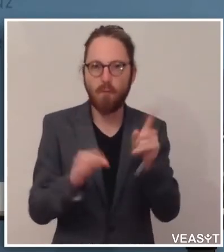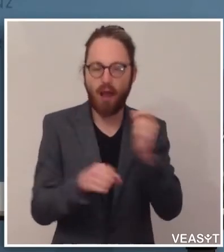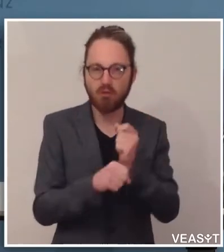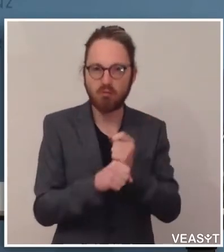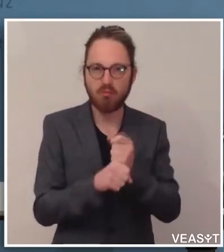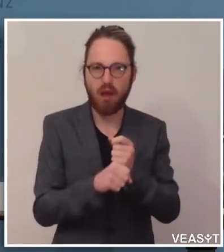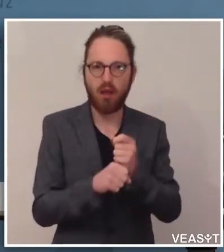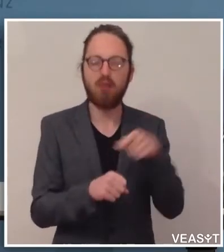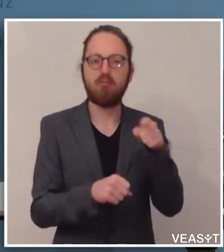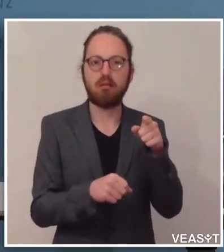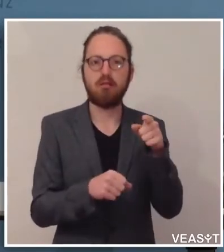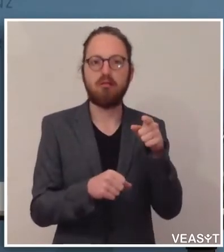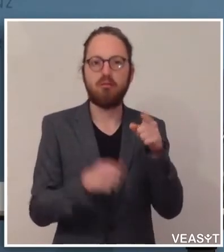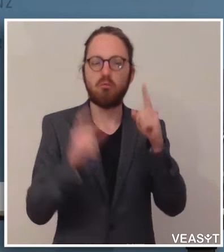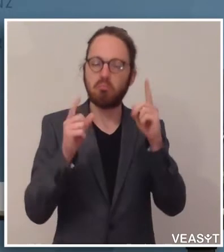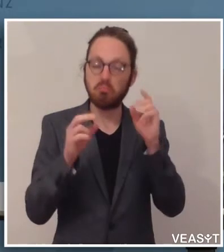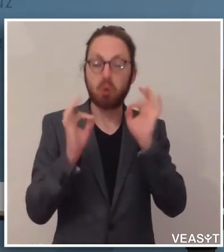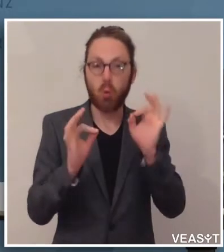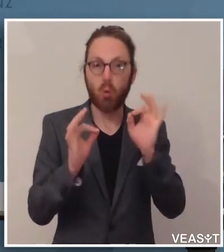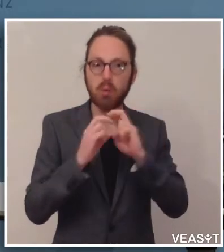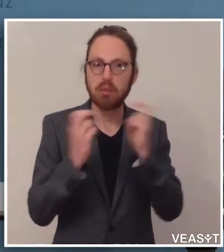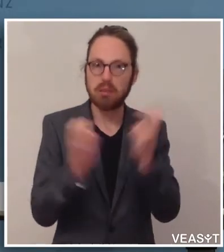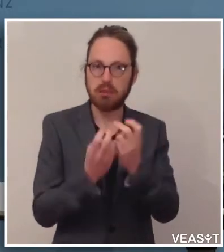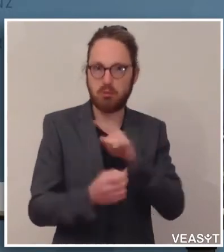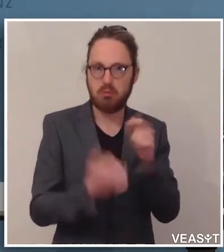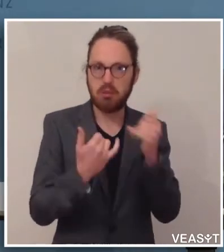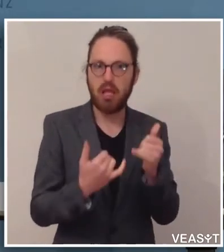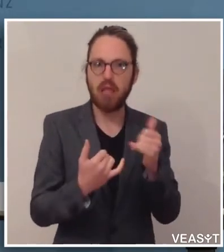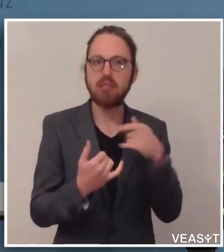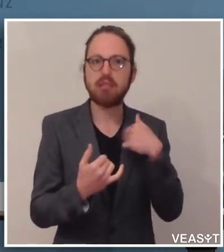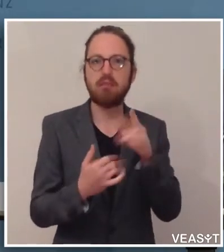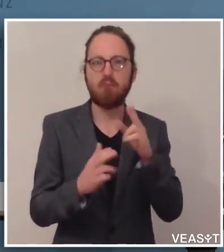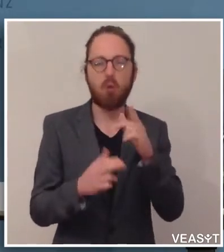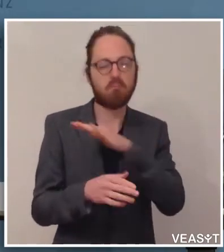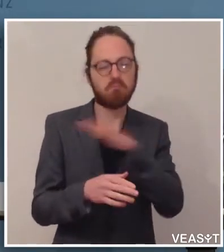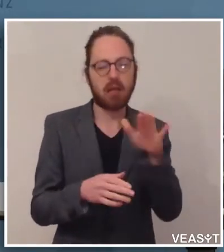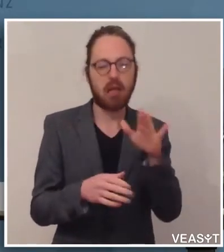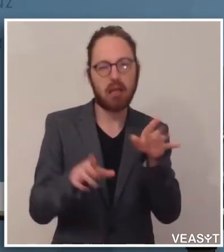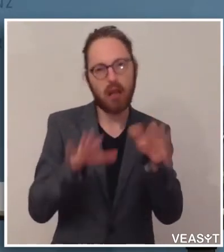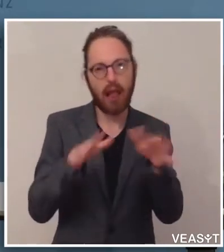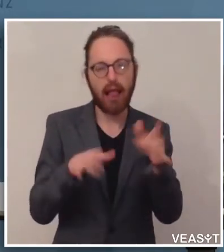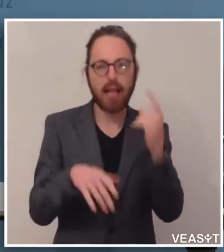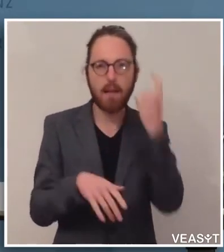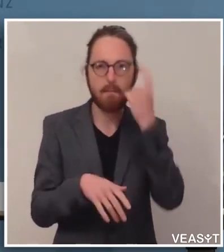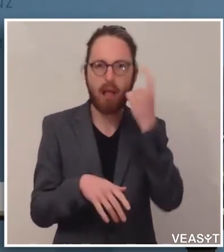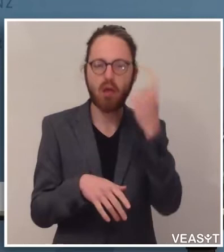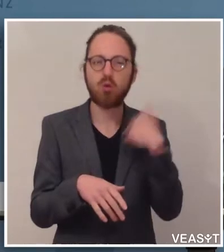am Ende eine gute Sitzung jetzt, weil es war doch die einhellige Position, dass wir sagen, der Staat soll